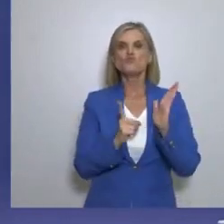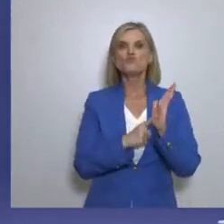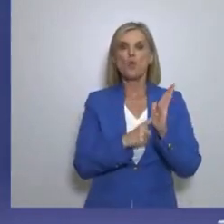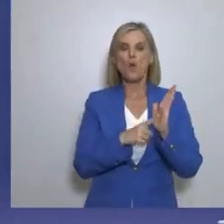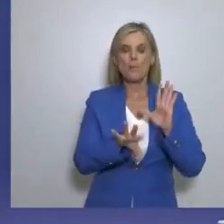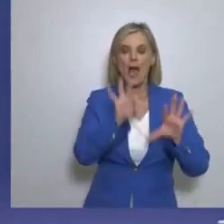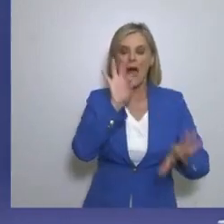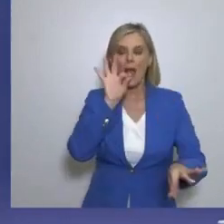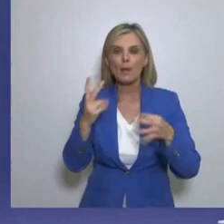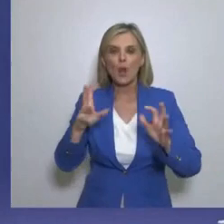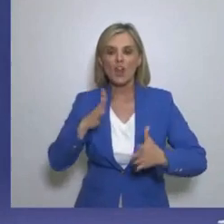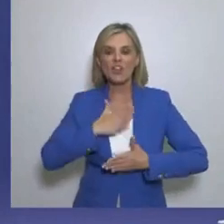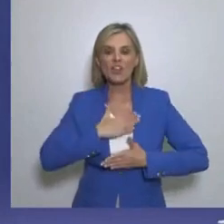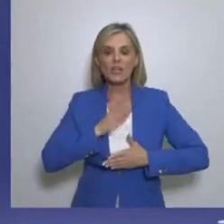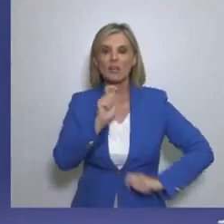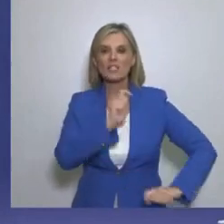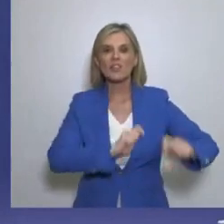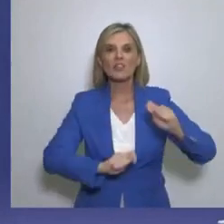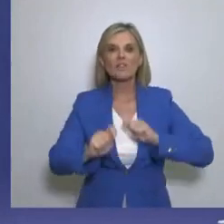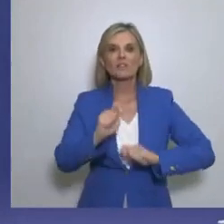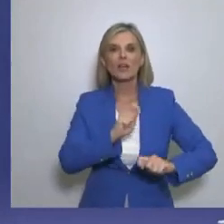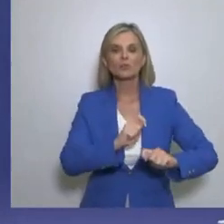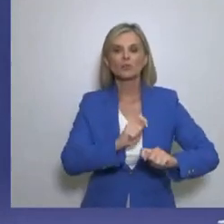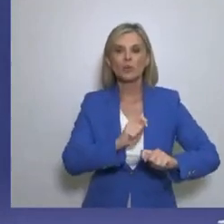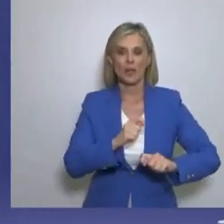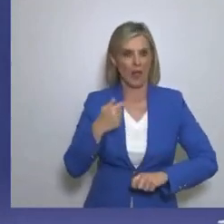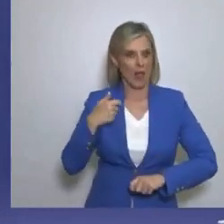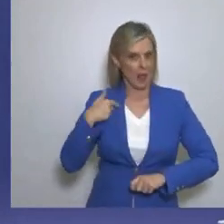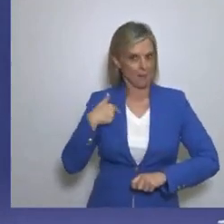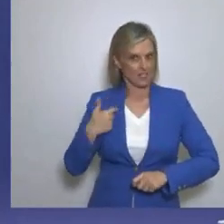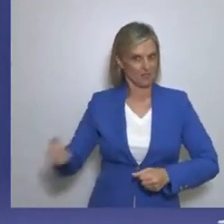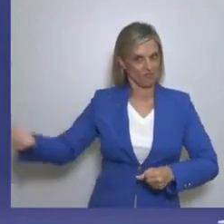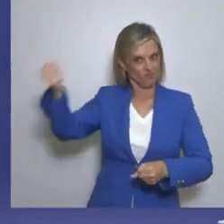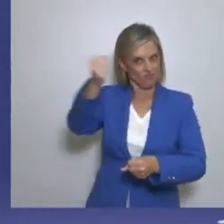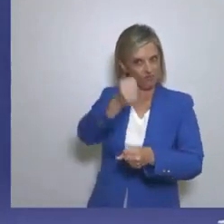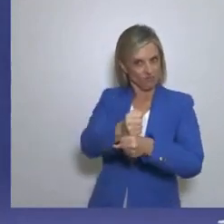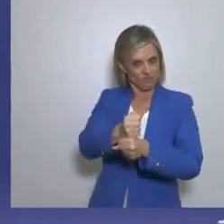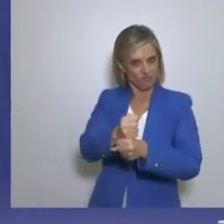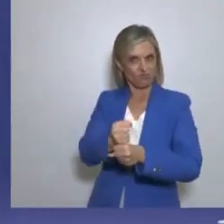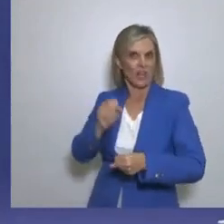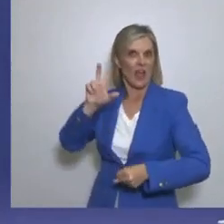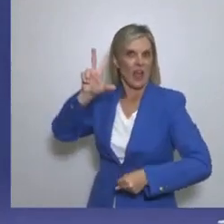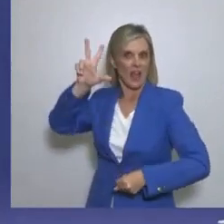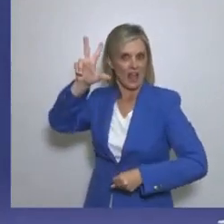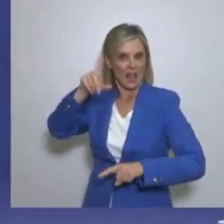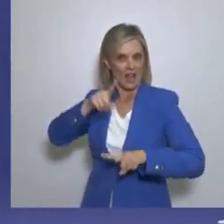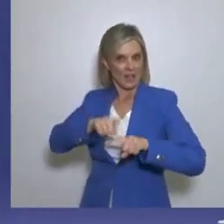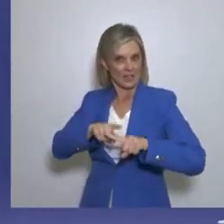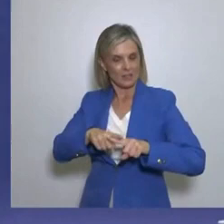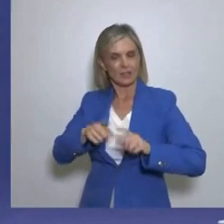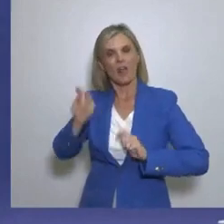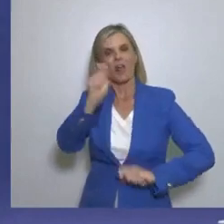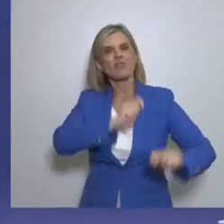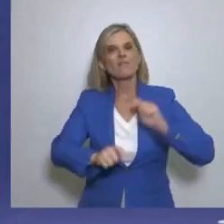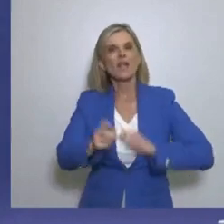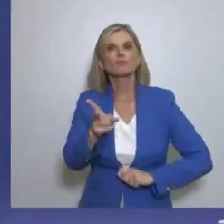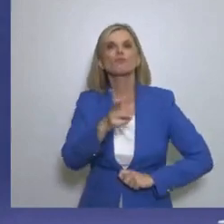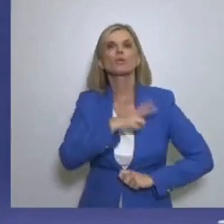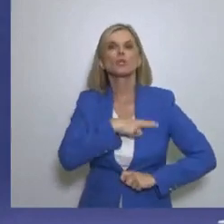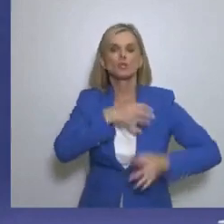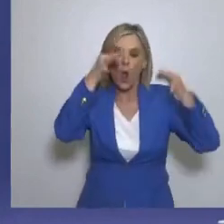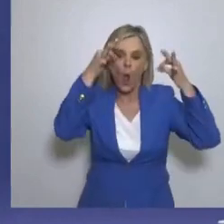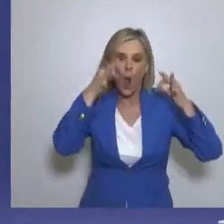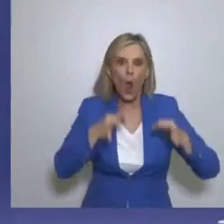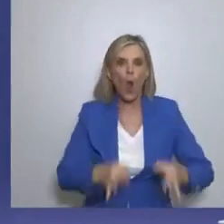και όχι πέραν και μακρύτερα από αυτή. Με Ελλήνωση, η κυβέρνηση, θα λυθούν και θα εγκαθιδρυτεί η πραγματική δημοκρατία, έτσι ακριβώς όπως